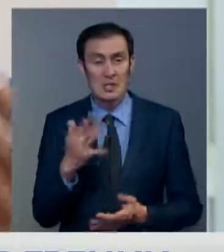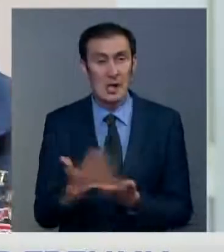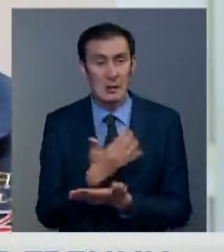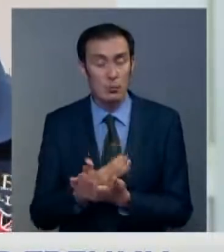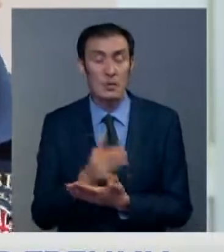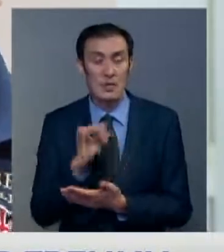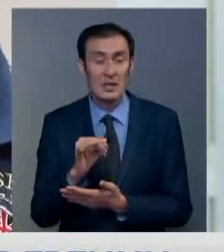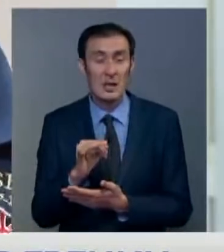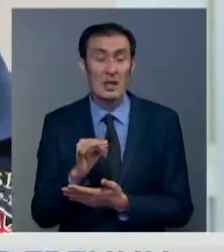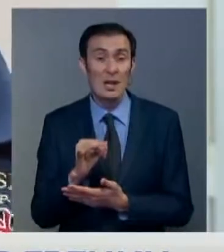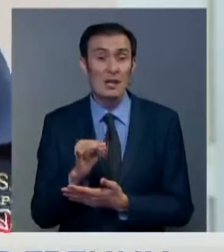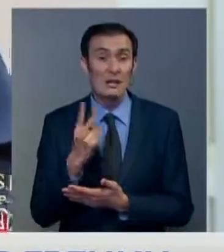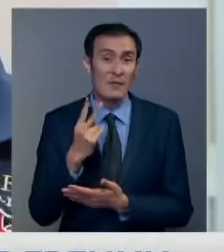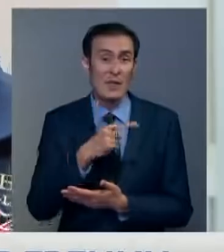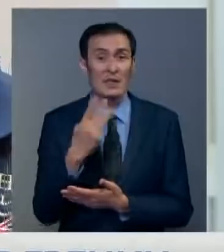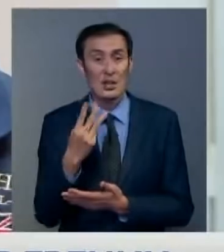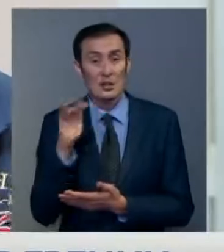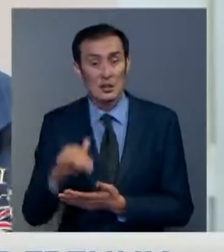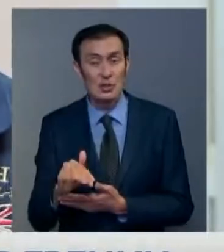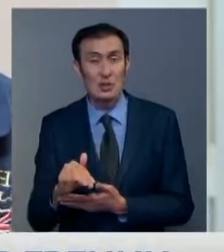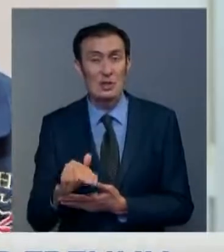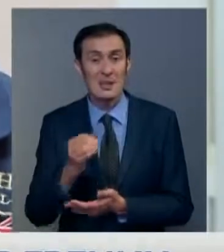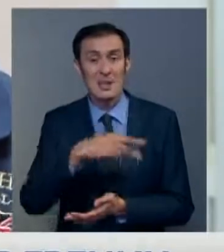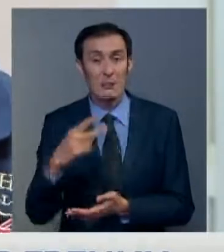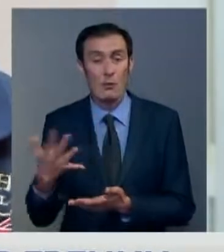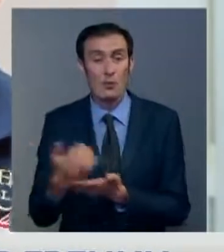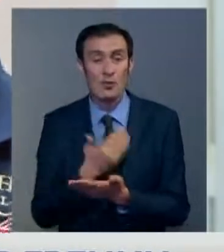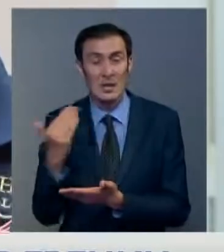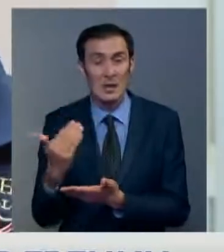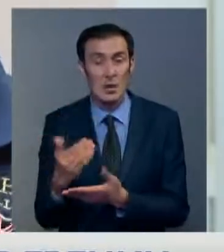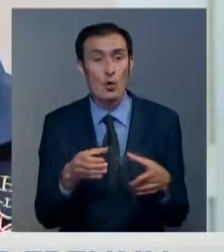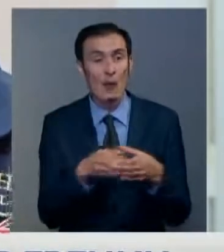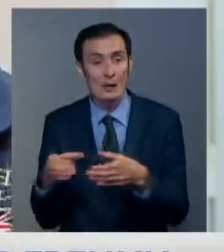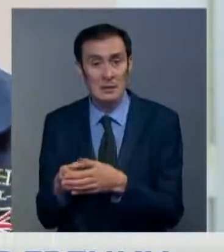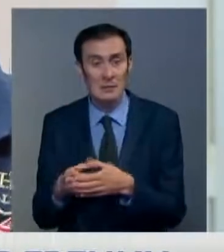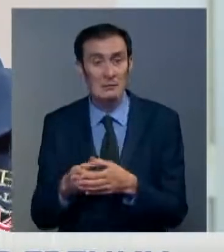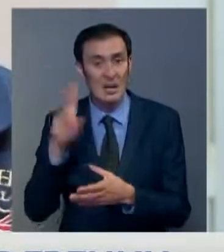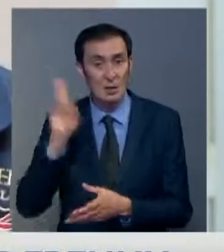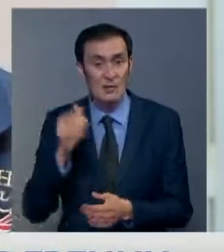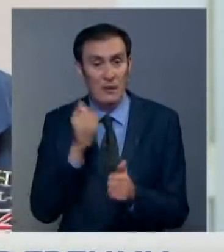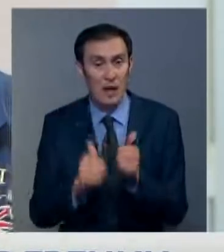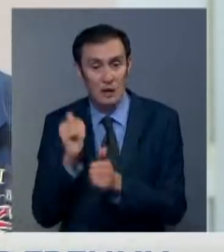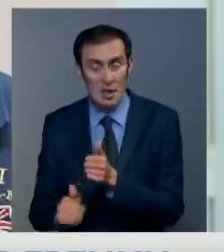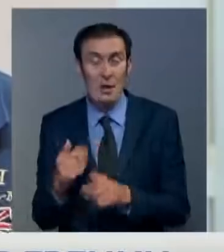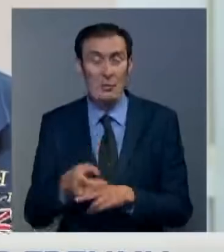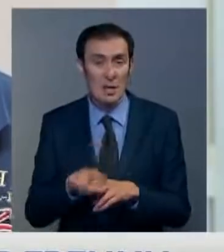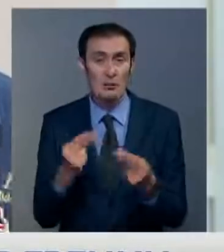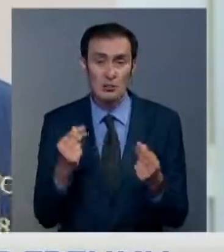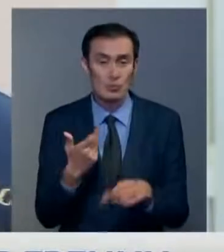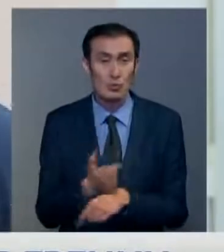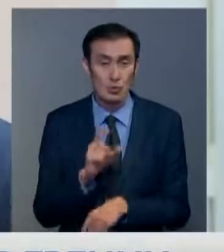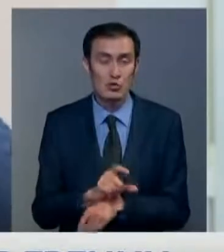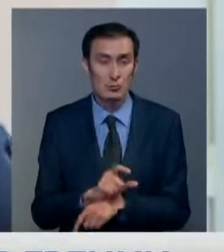До 2-3-4 тысячи евро получает команда, каждый. Да, суммы здесь